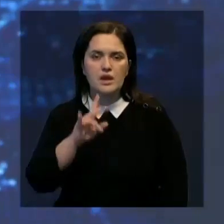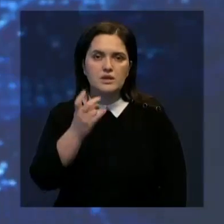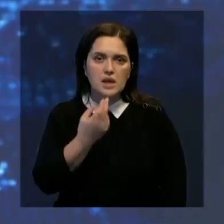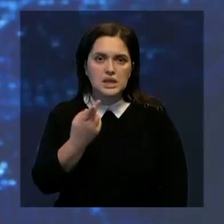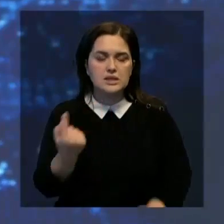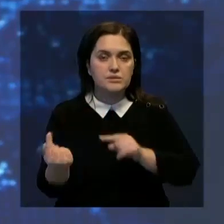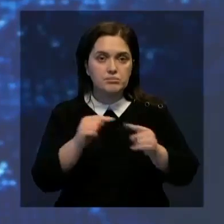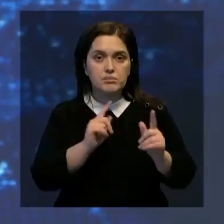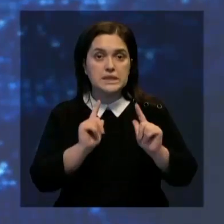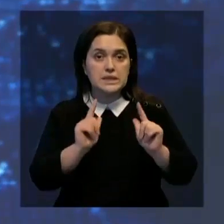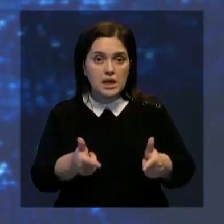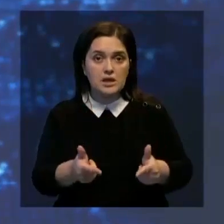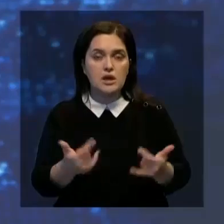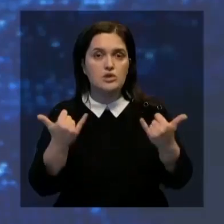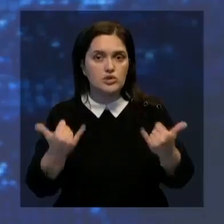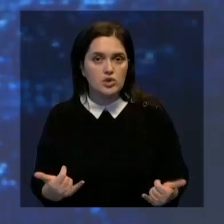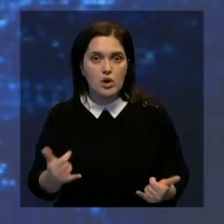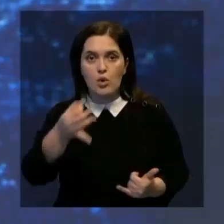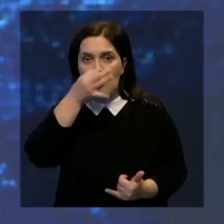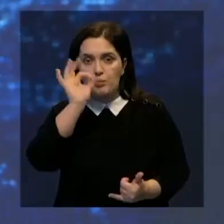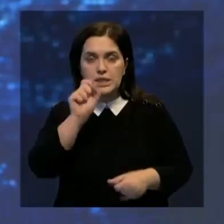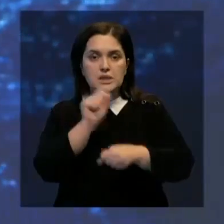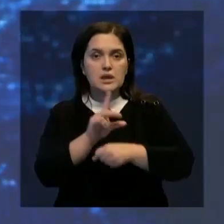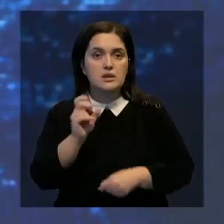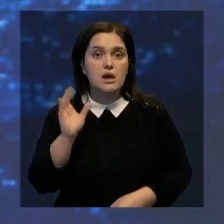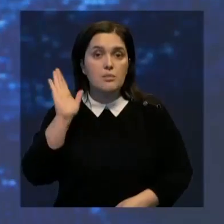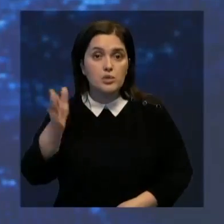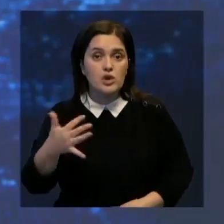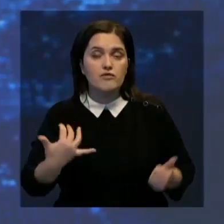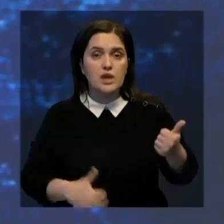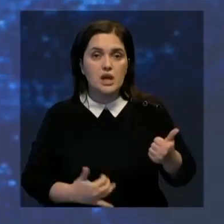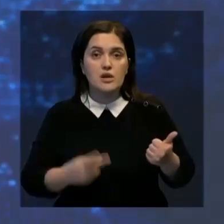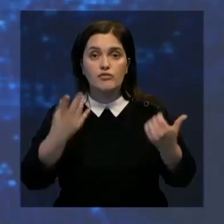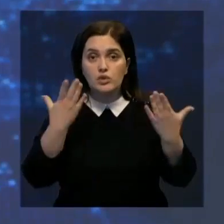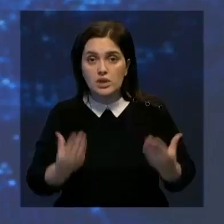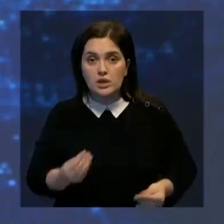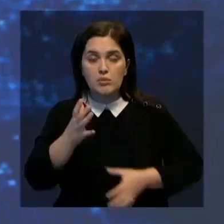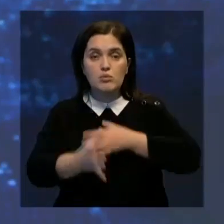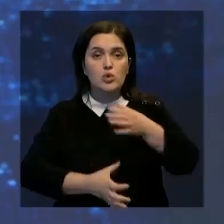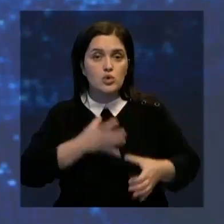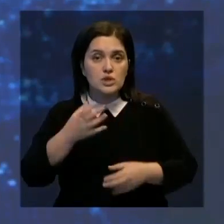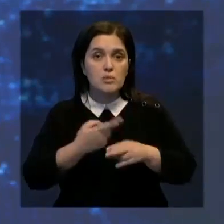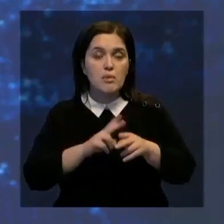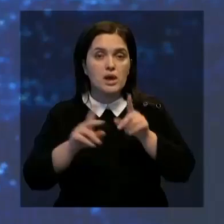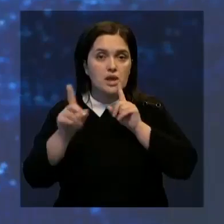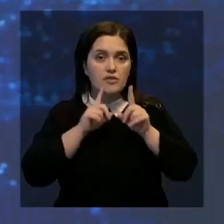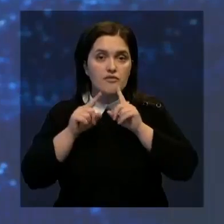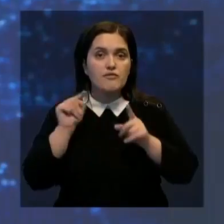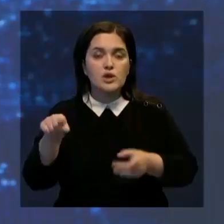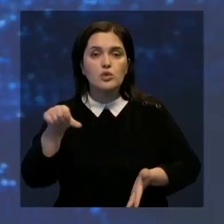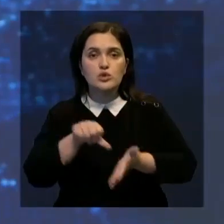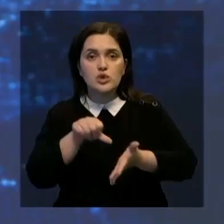Межэтническое согласие на современном этапе, опыт и задачи на будущее. В Таразе проходит двухдневная международная научно-практическая конференция.